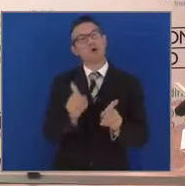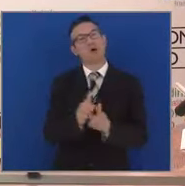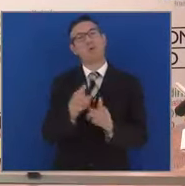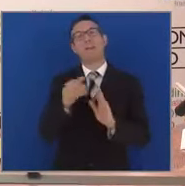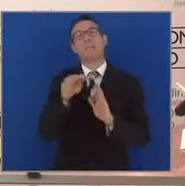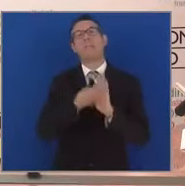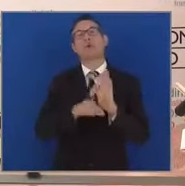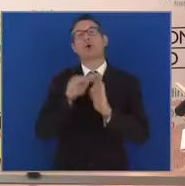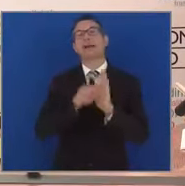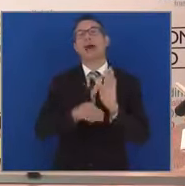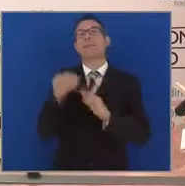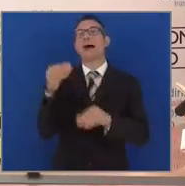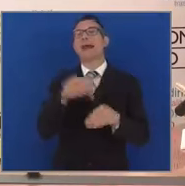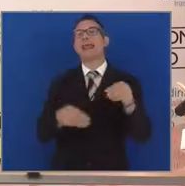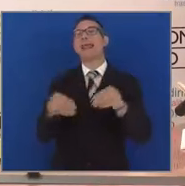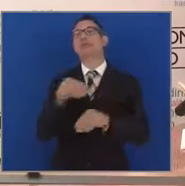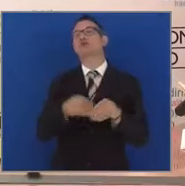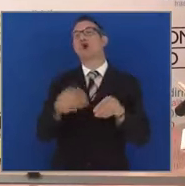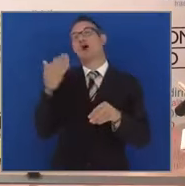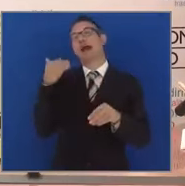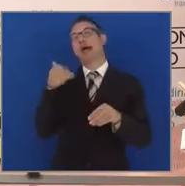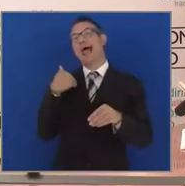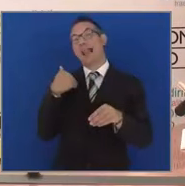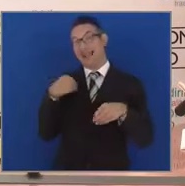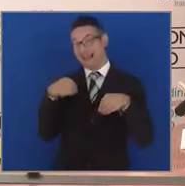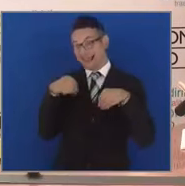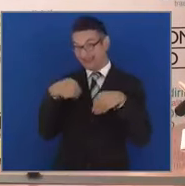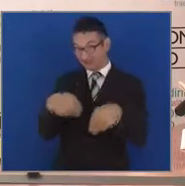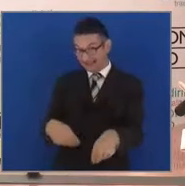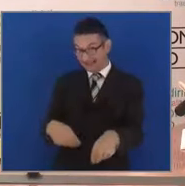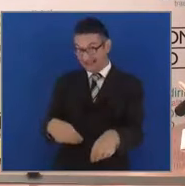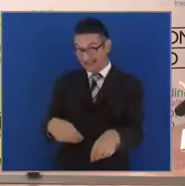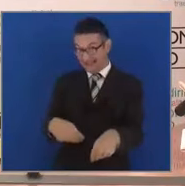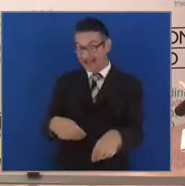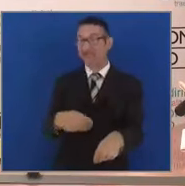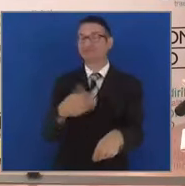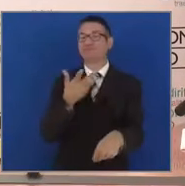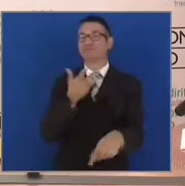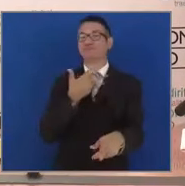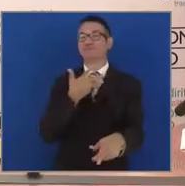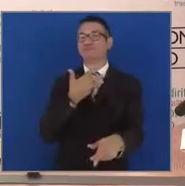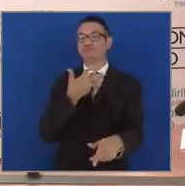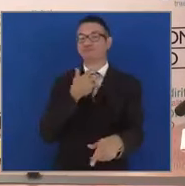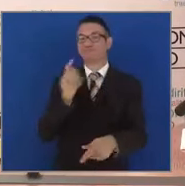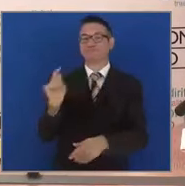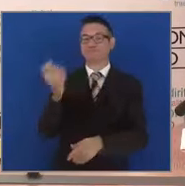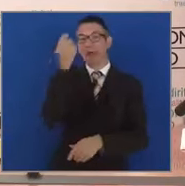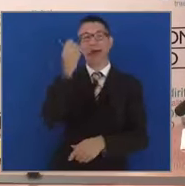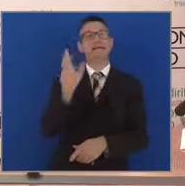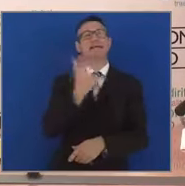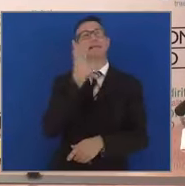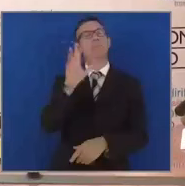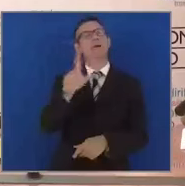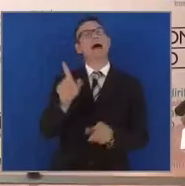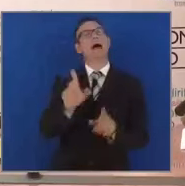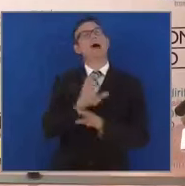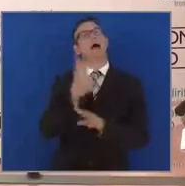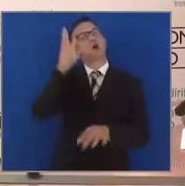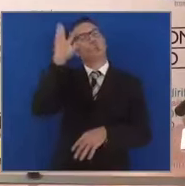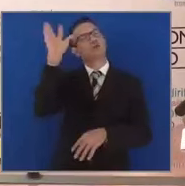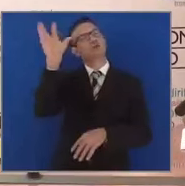il quale ci siamo presentati alle elezioni, che sembrava un sogno, un libro dei sogni, e ora invece